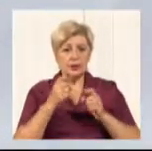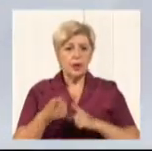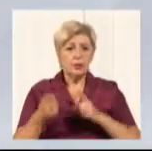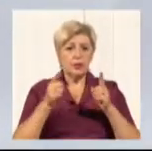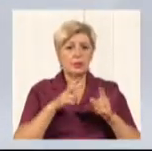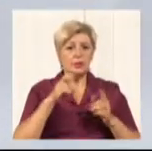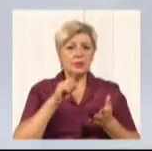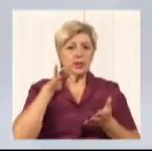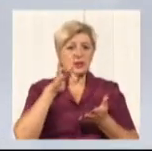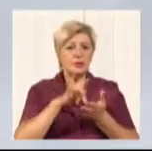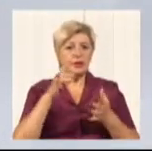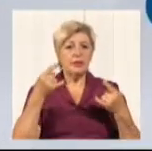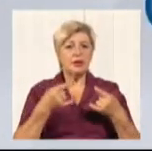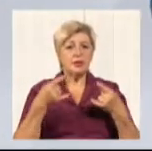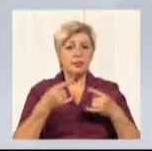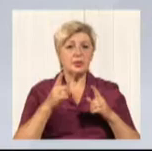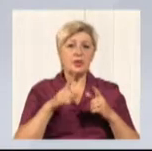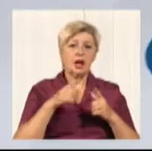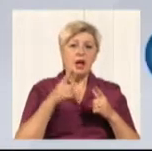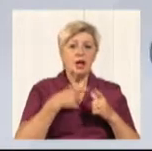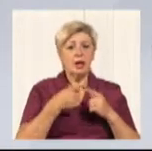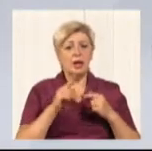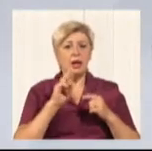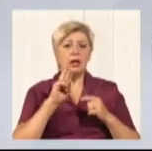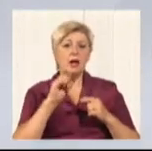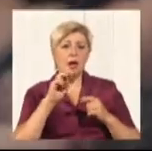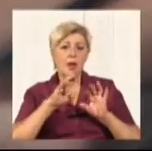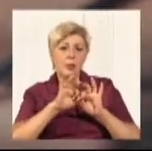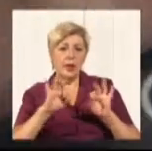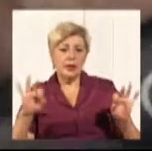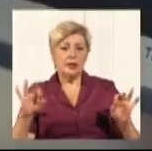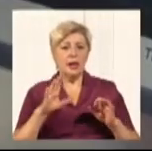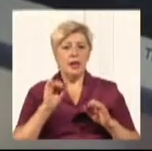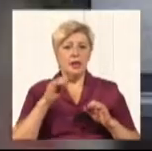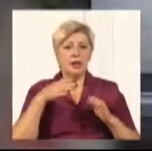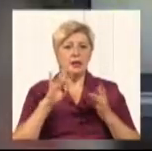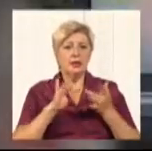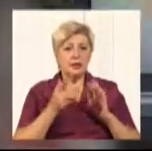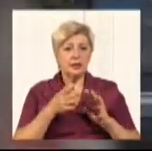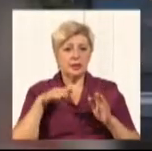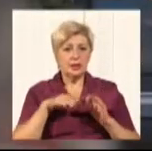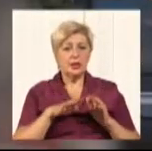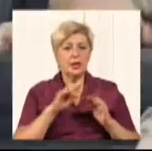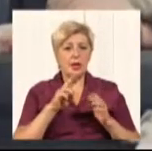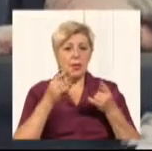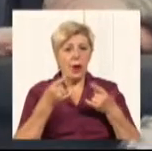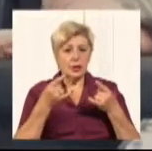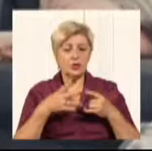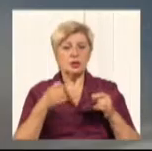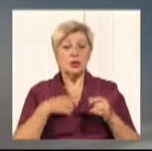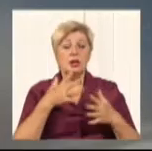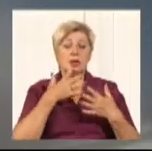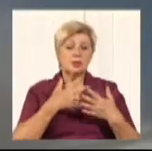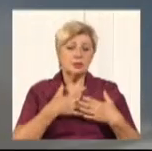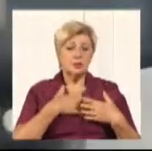Під'єднуй ефірне цифрове або кабельне, супутникове інтернет-телебачення і насолоджуйся улюбленими програмами.